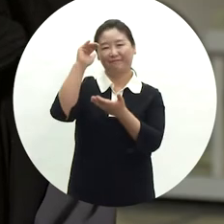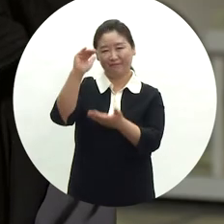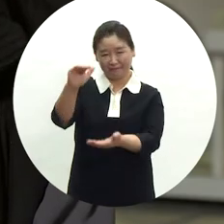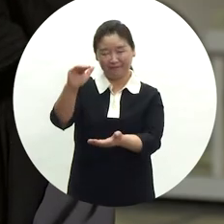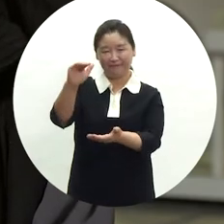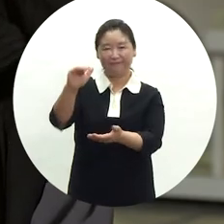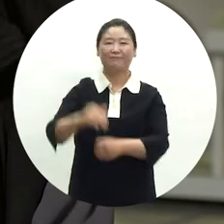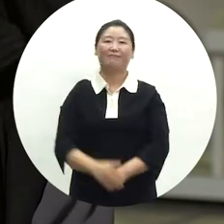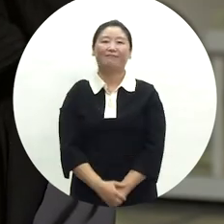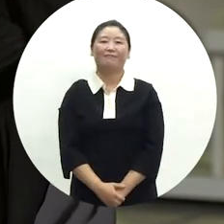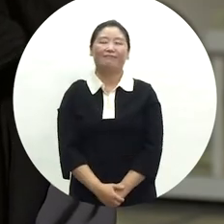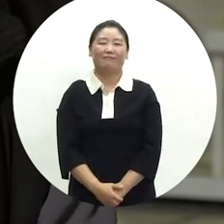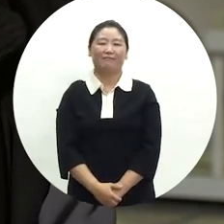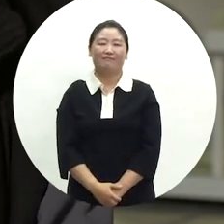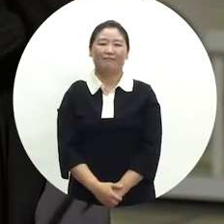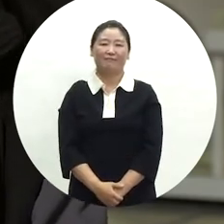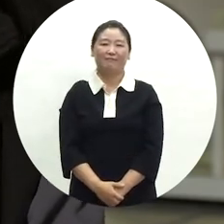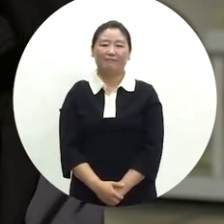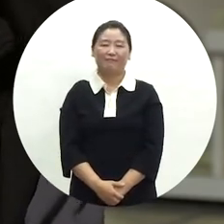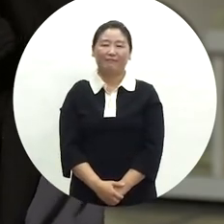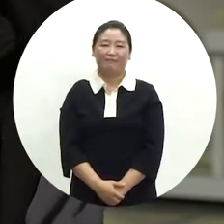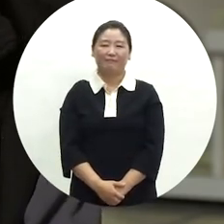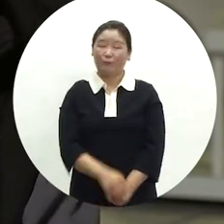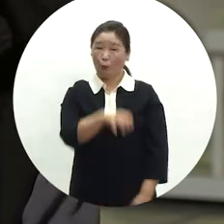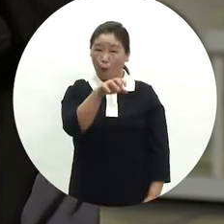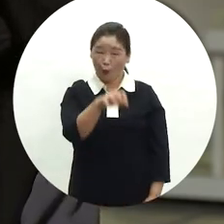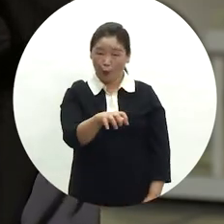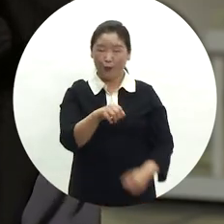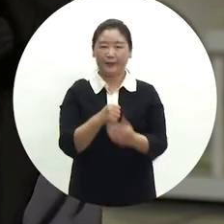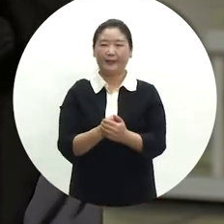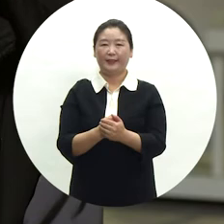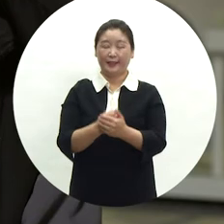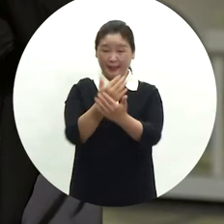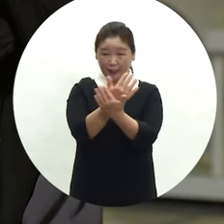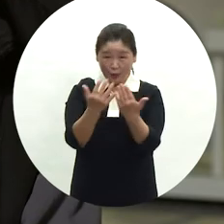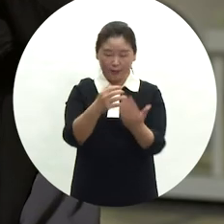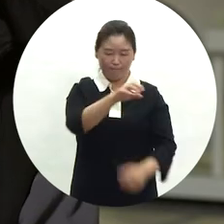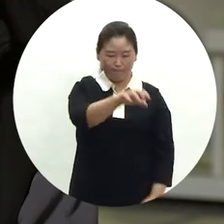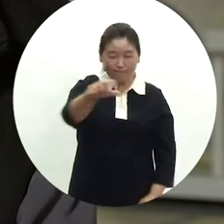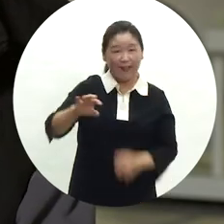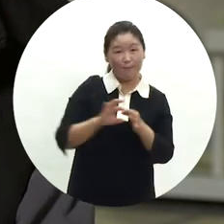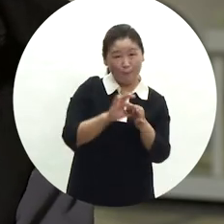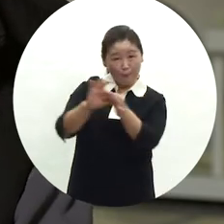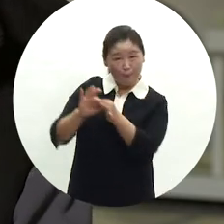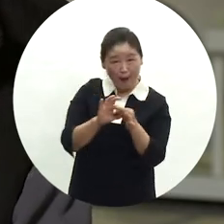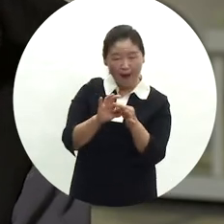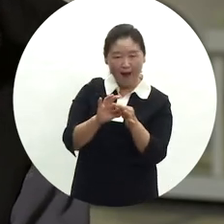말씀드릴 수 있겠습니다. 국민민속박물관은 상설 전시관의 연계성을 높이고